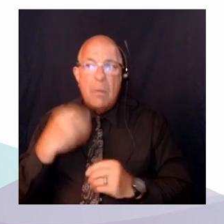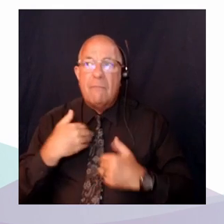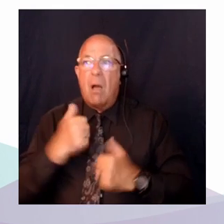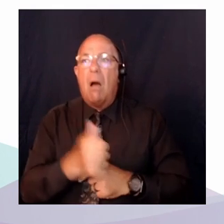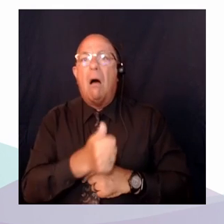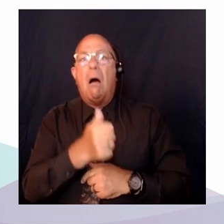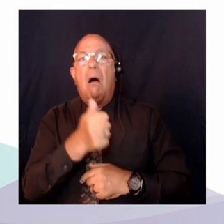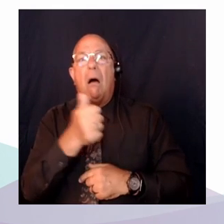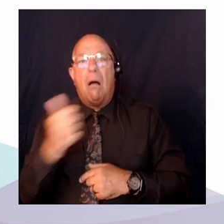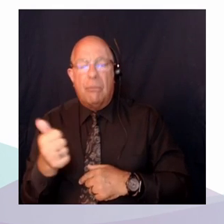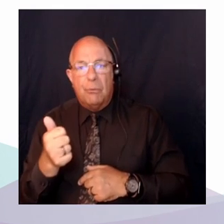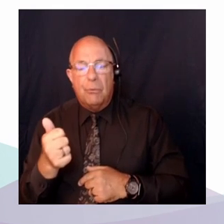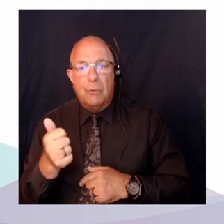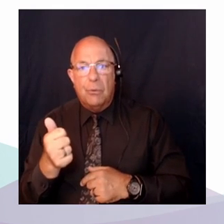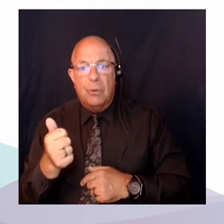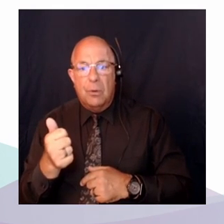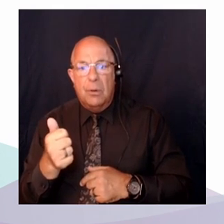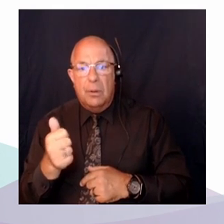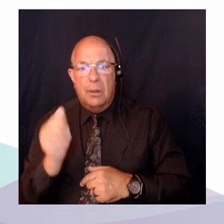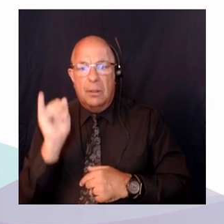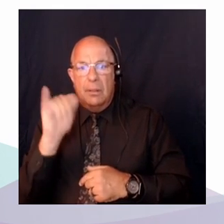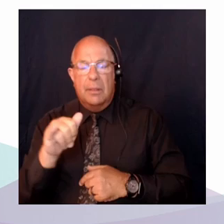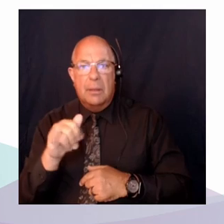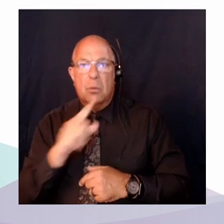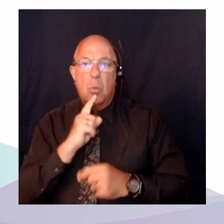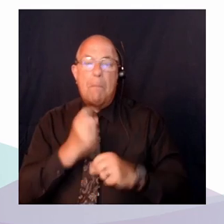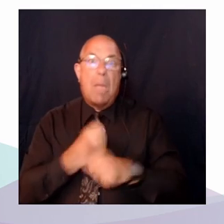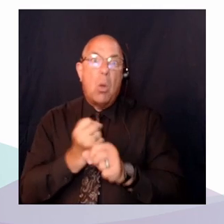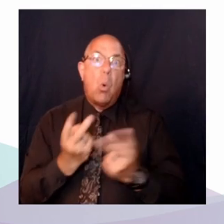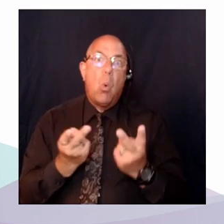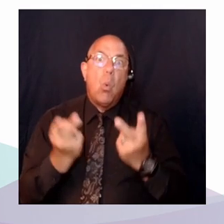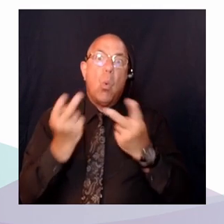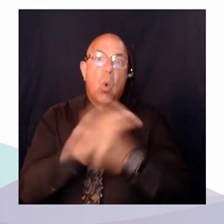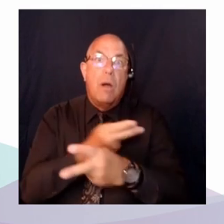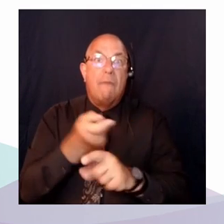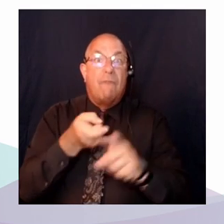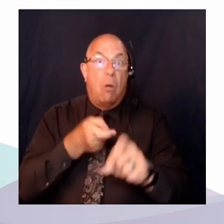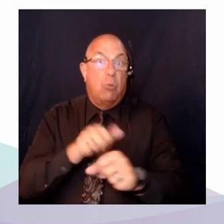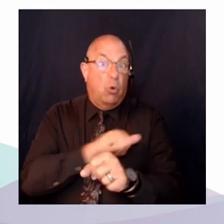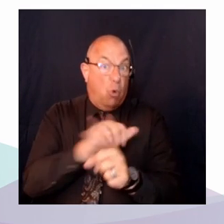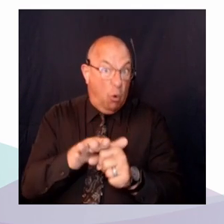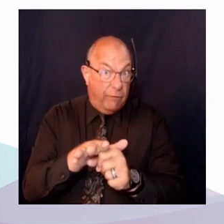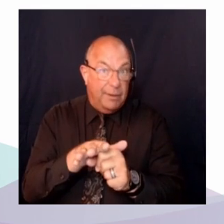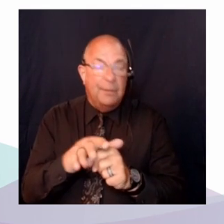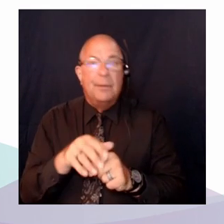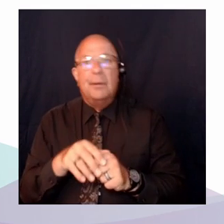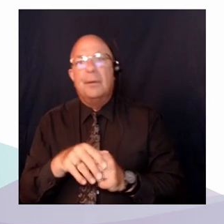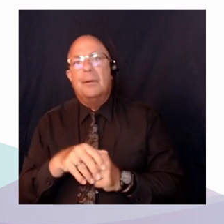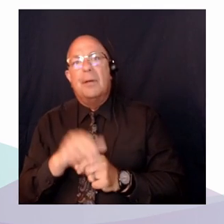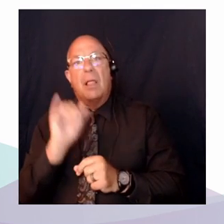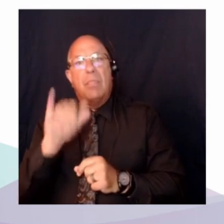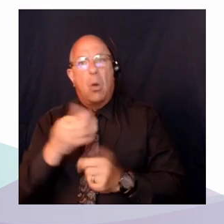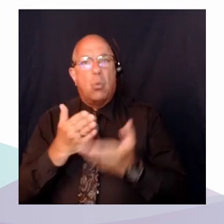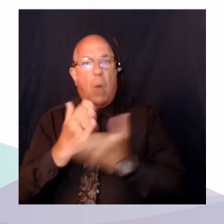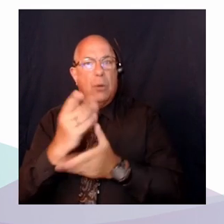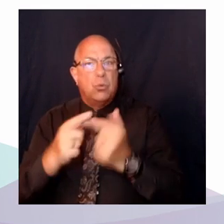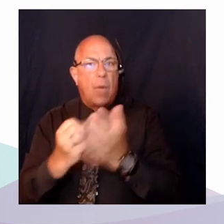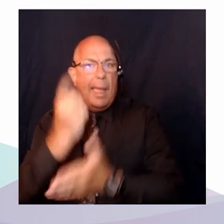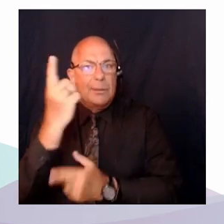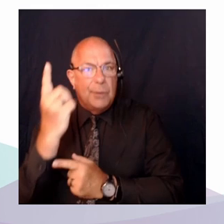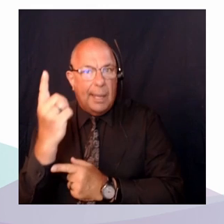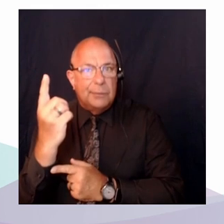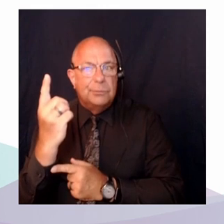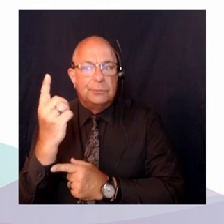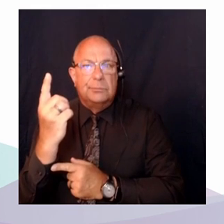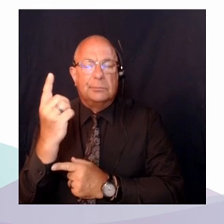exacerbé par le contexte de la COVID, c'est celui du droit à'éducation. Je sais qu'il y a des